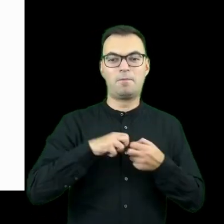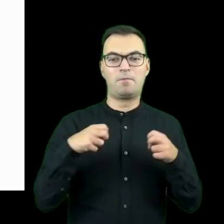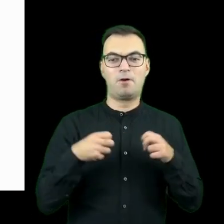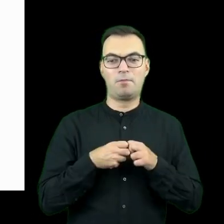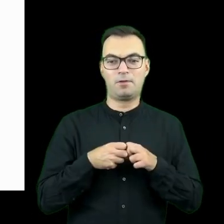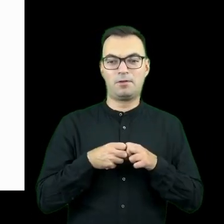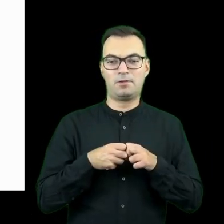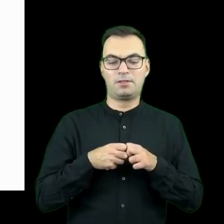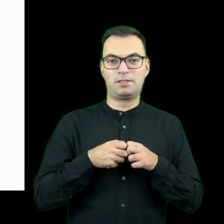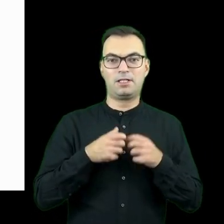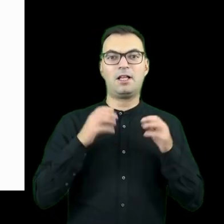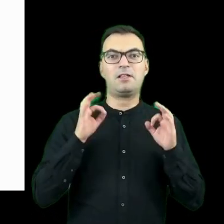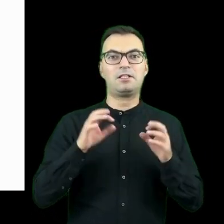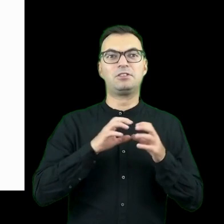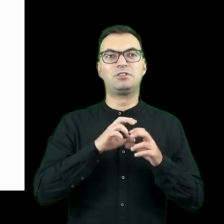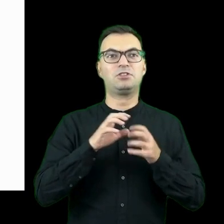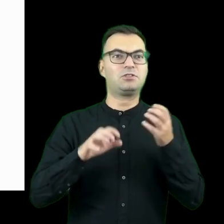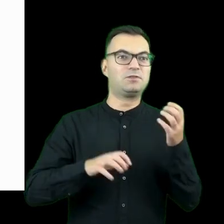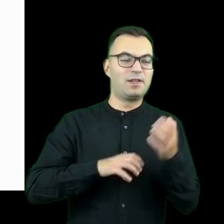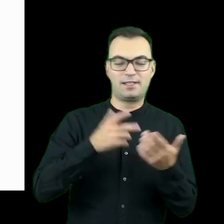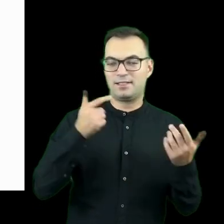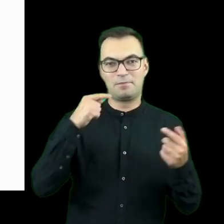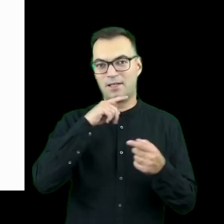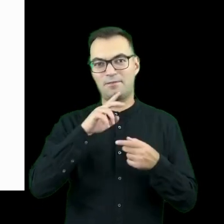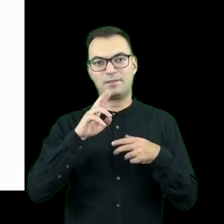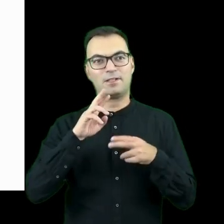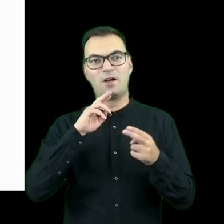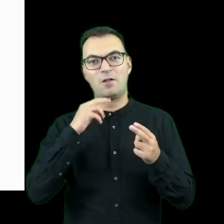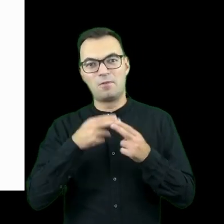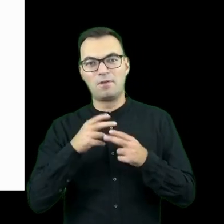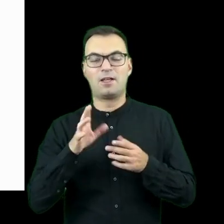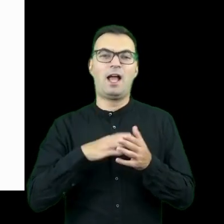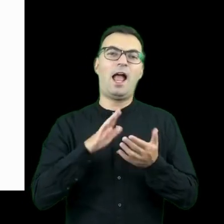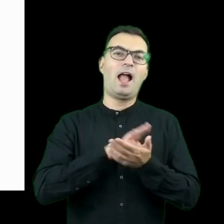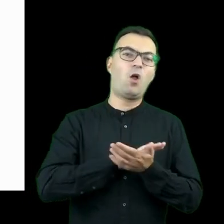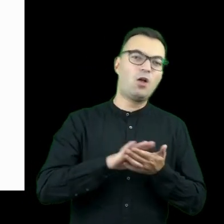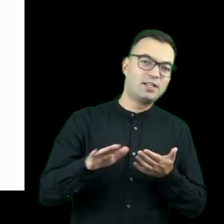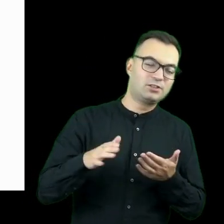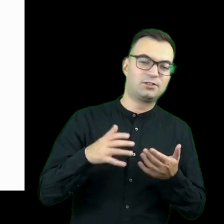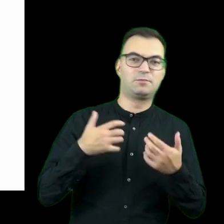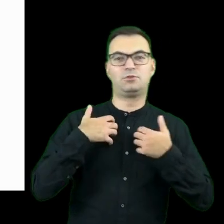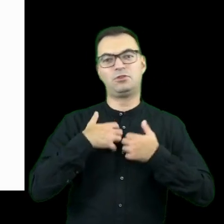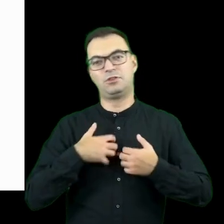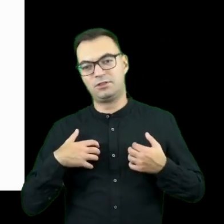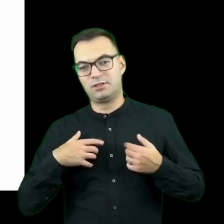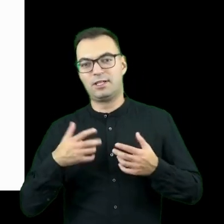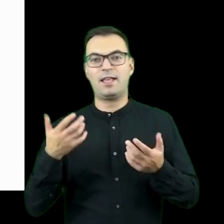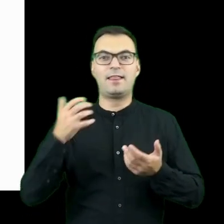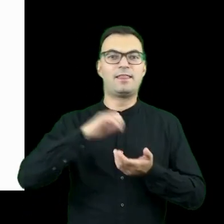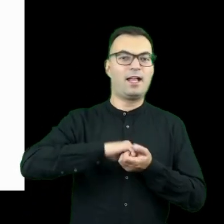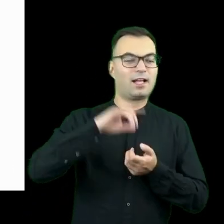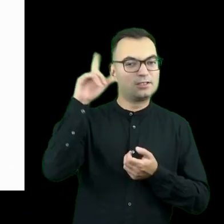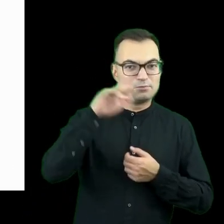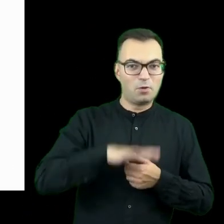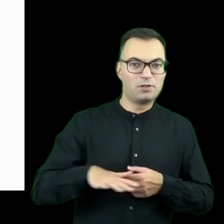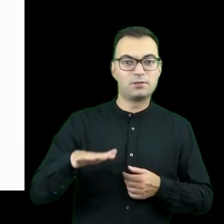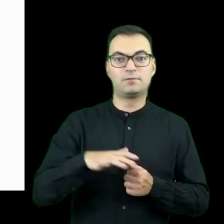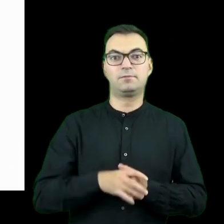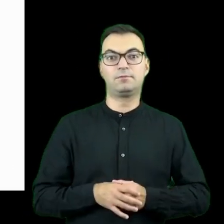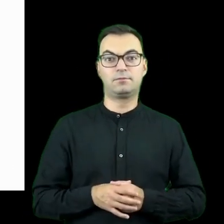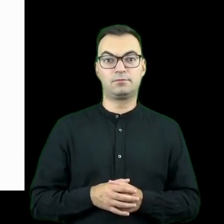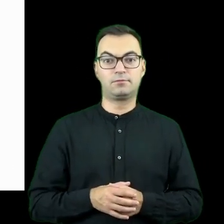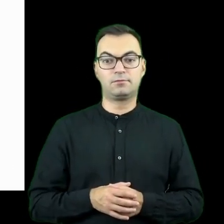z odpowiadaniem na wiele wyzwań współczesnego świata, zarówno z zakresu wyzwań ekologicznych, jak i z zakresu wyzwania właśnie integracji społecznej,